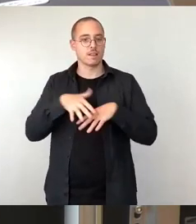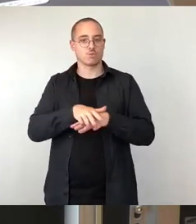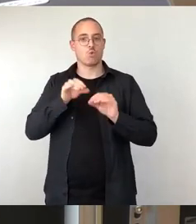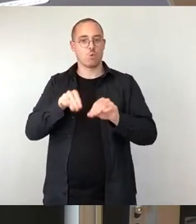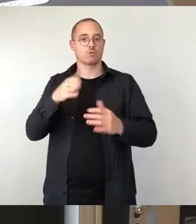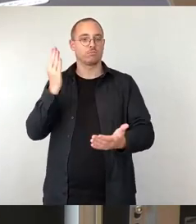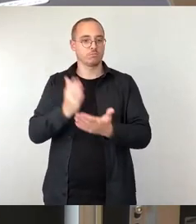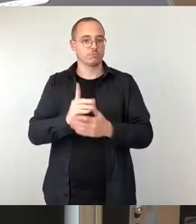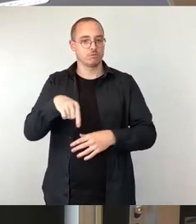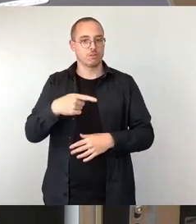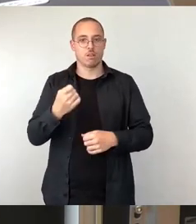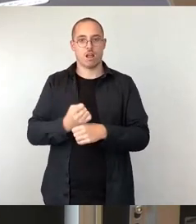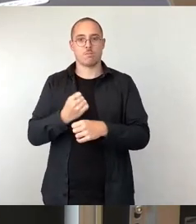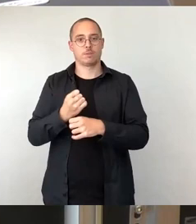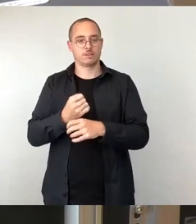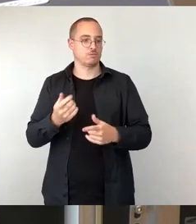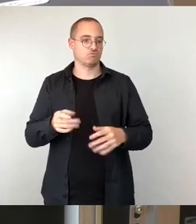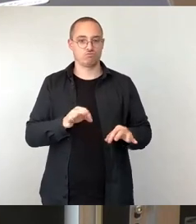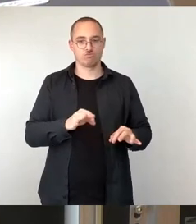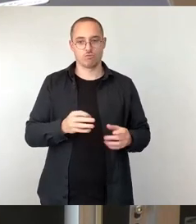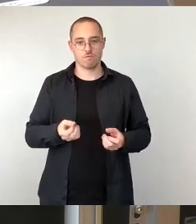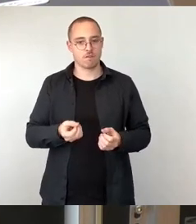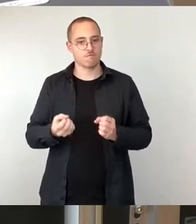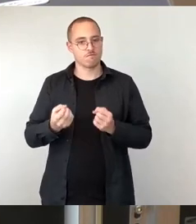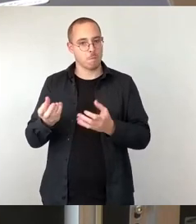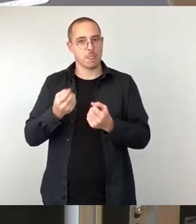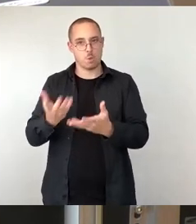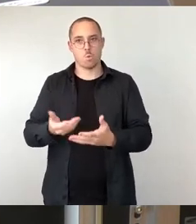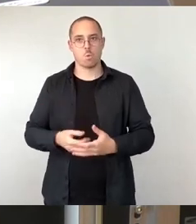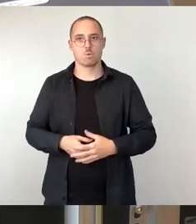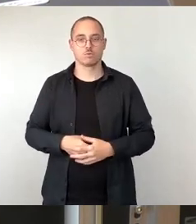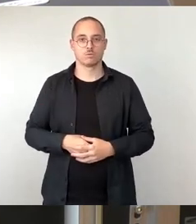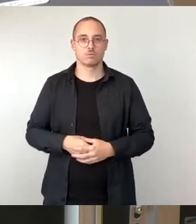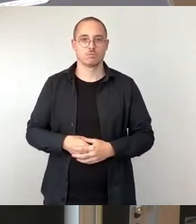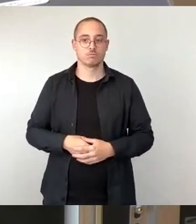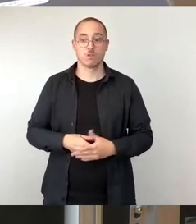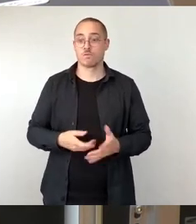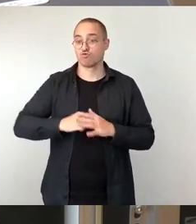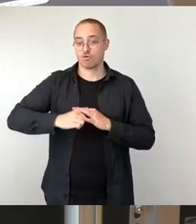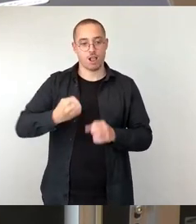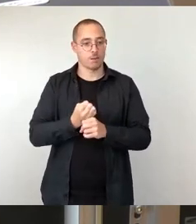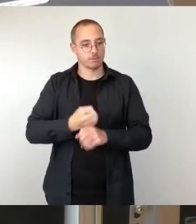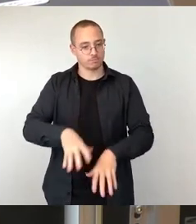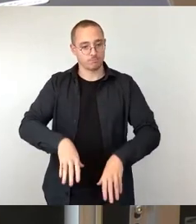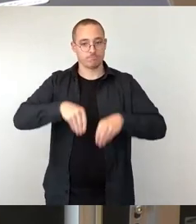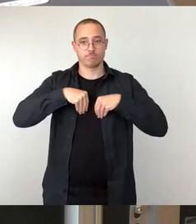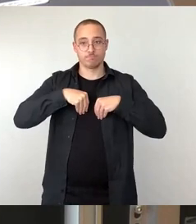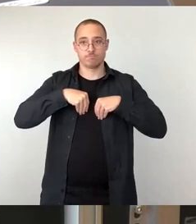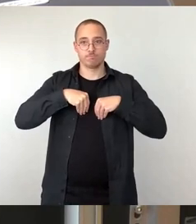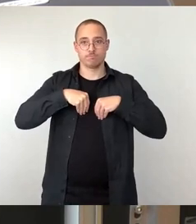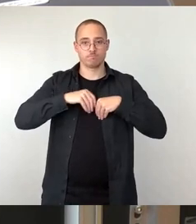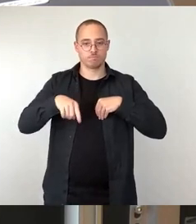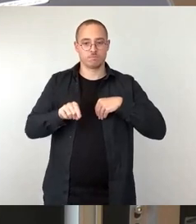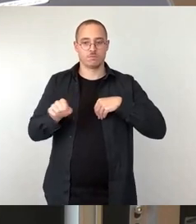schnelle Aufnahme von Arbeit gibt den Menschen, die hier angekommen sind, einen geordneten Tagesablauf,